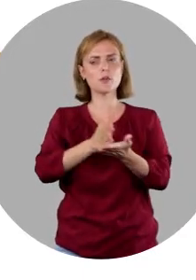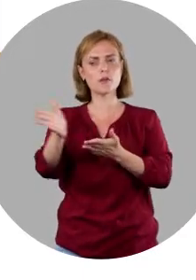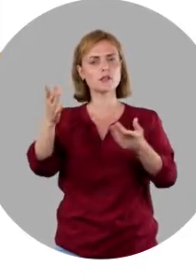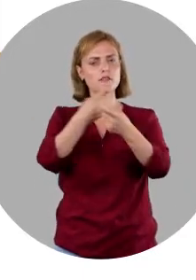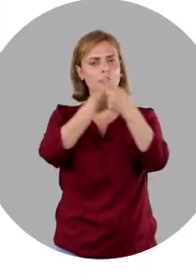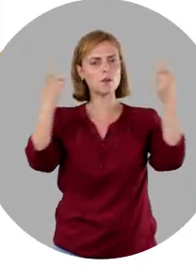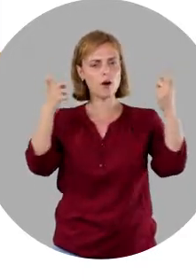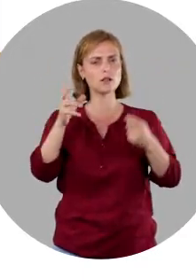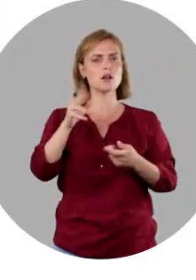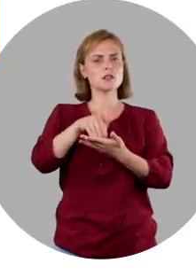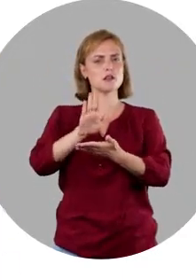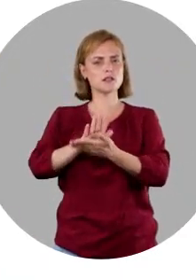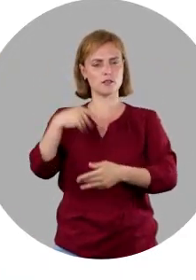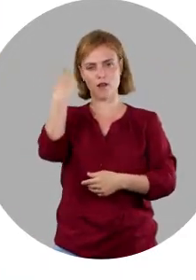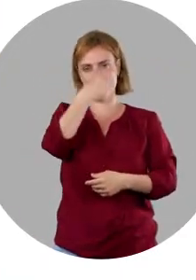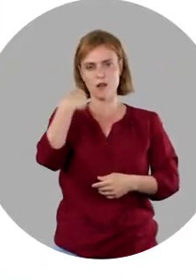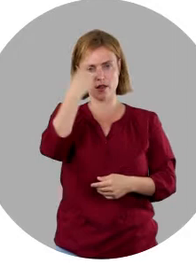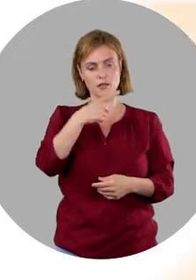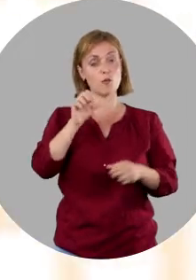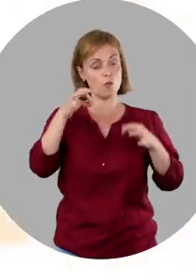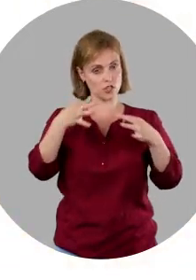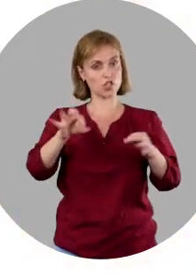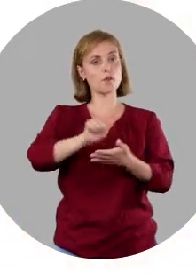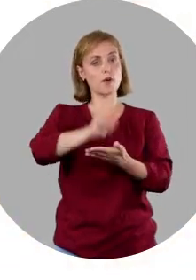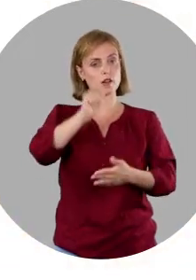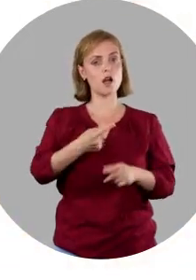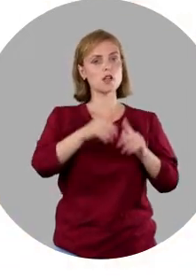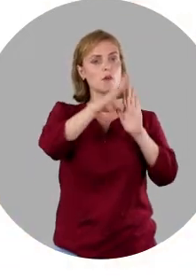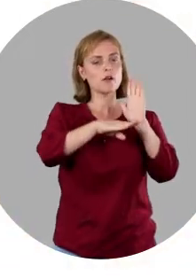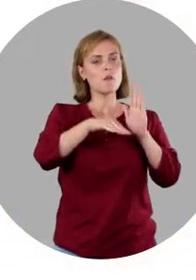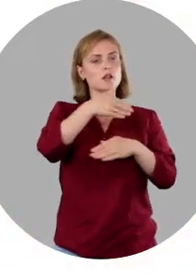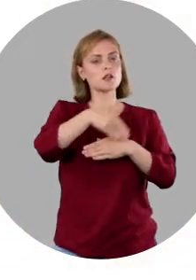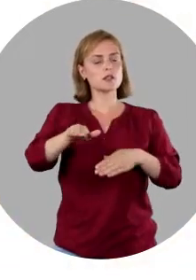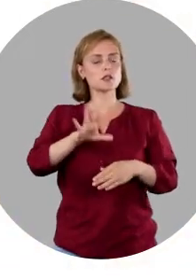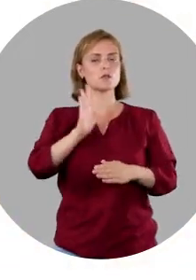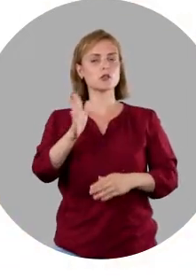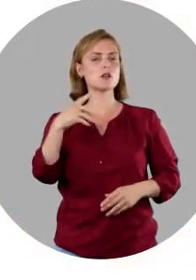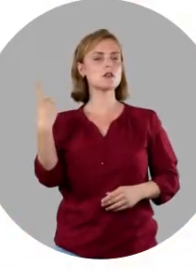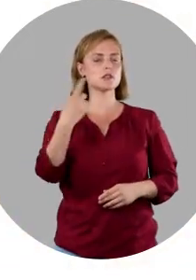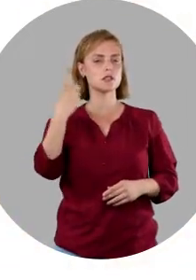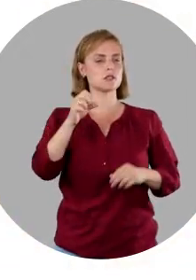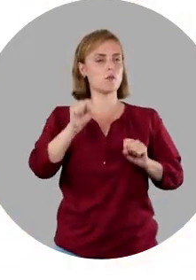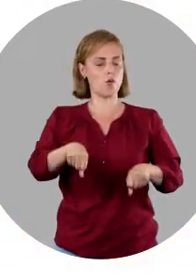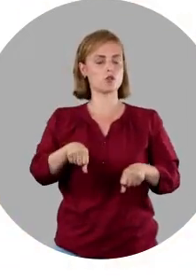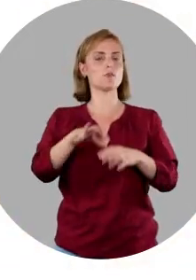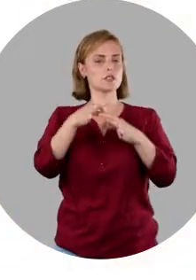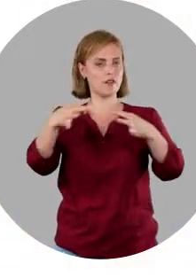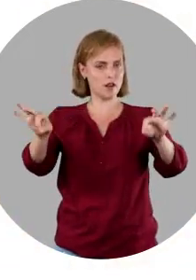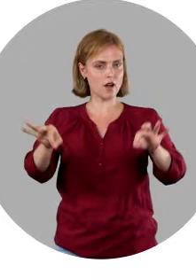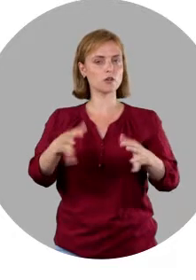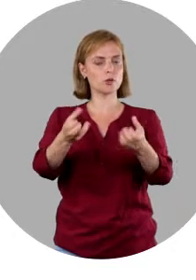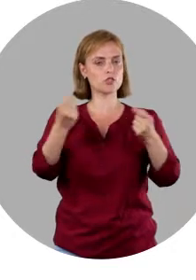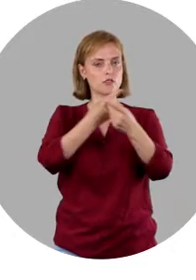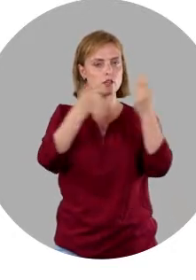зарегистрированным лицам, а также публиковать ее. Реестр адресов станет единственным общедоступным источником достоверной информации об